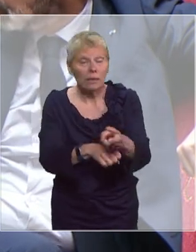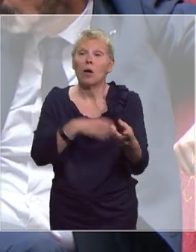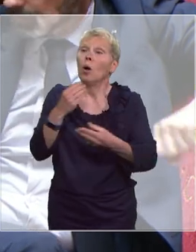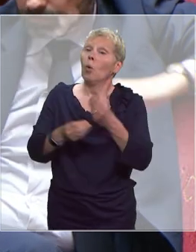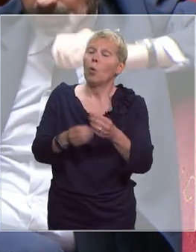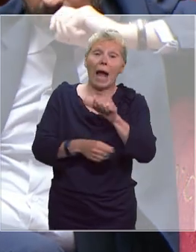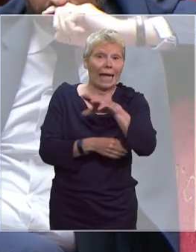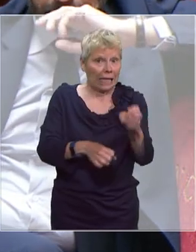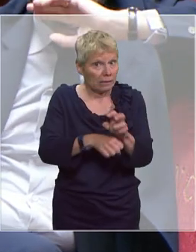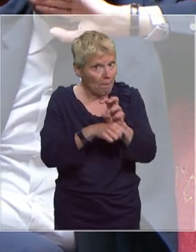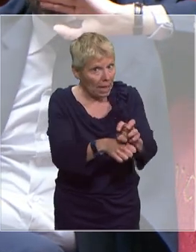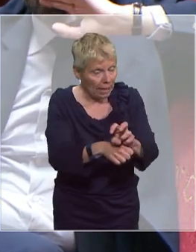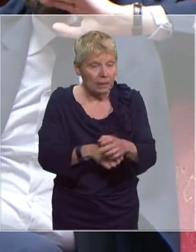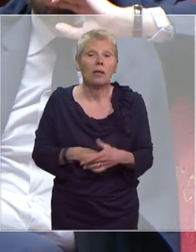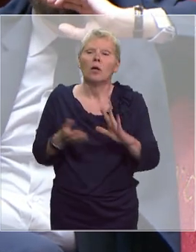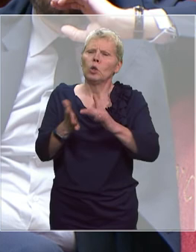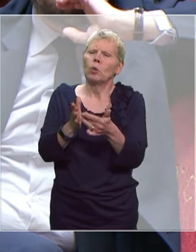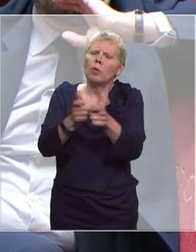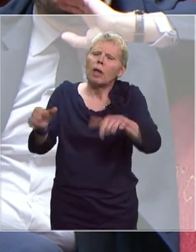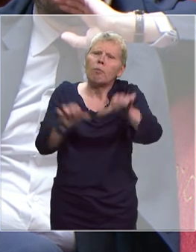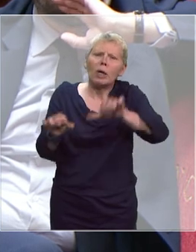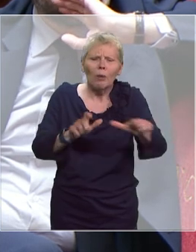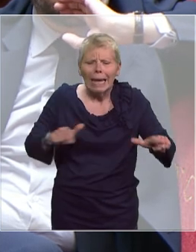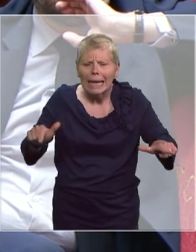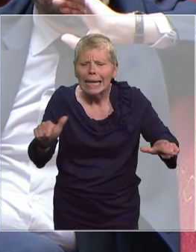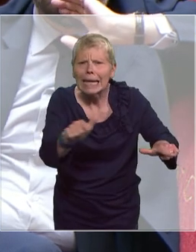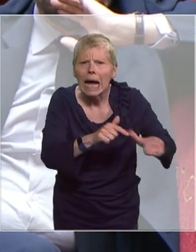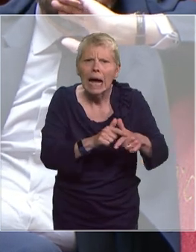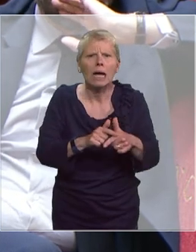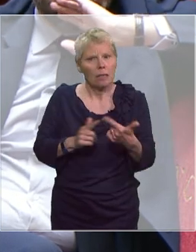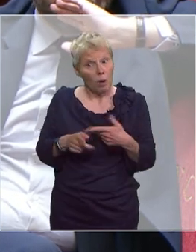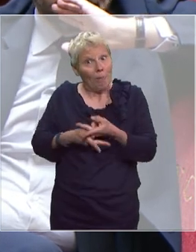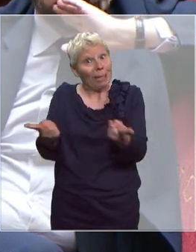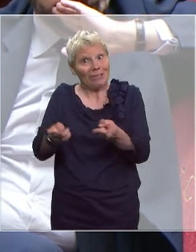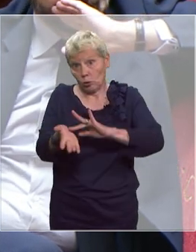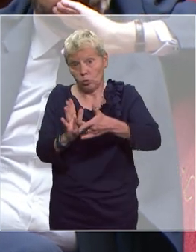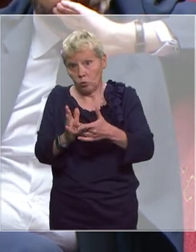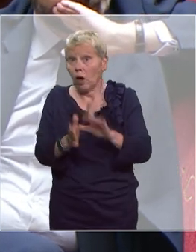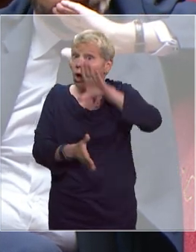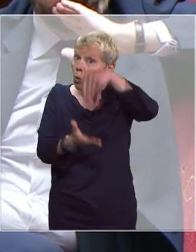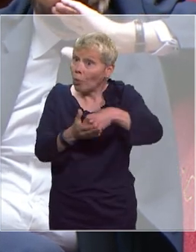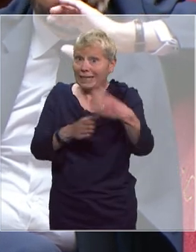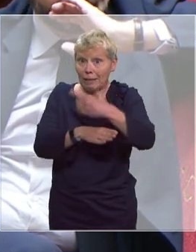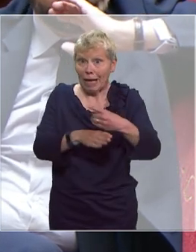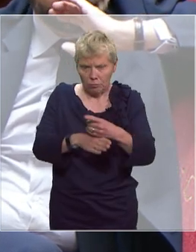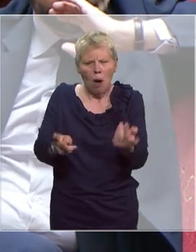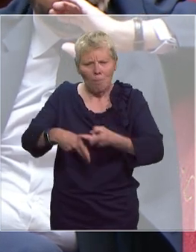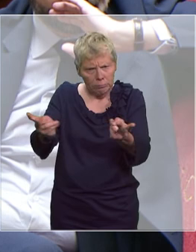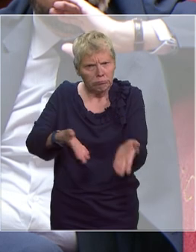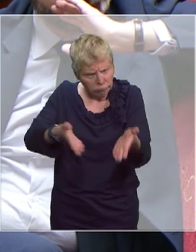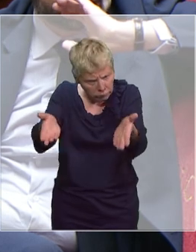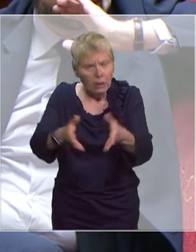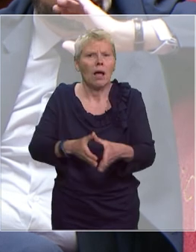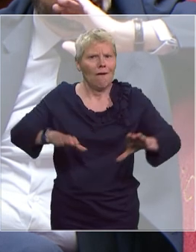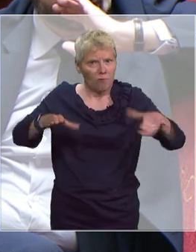sommes en train de faire la liste de tous les laboratoires disponibles et vous savez que j'ai autorisé tous les laboratoires y compris les laboratoires départementaux à participer à'effort